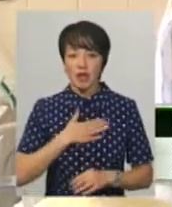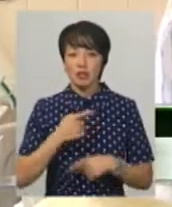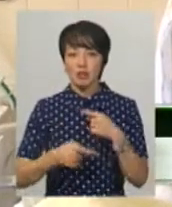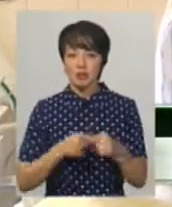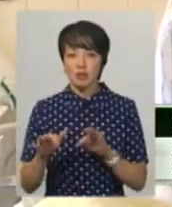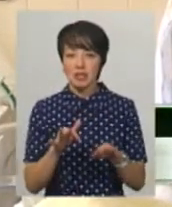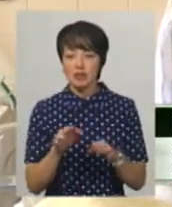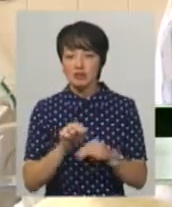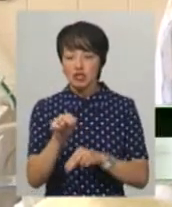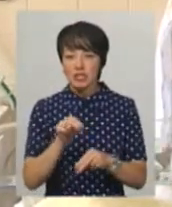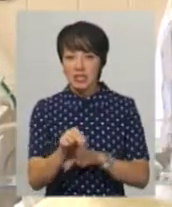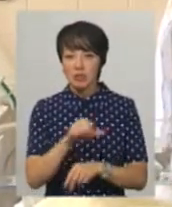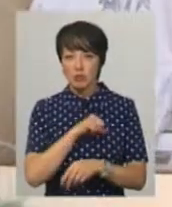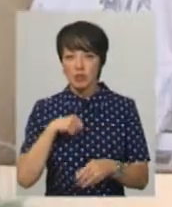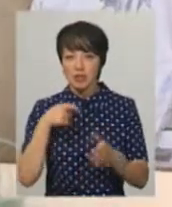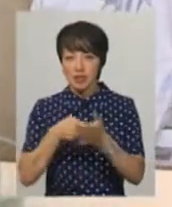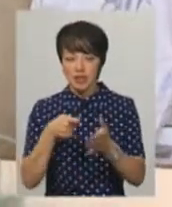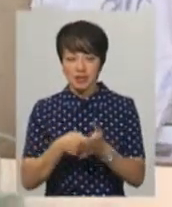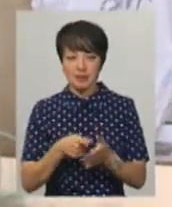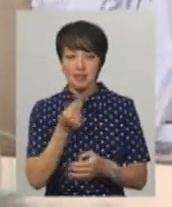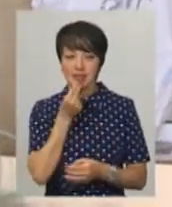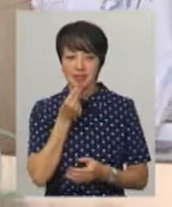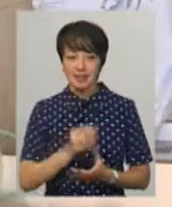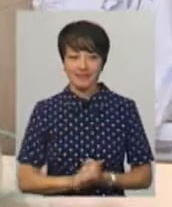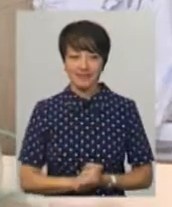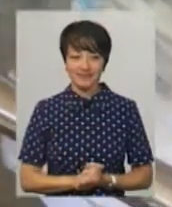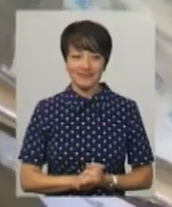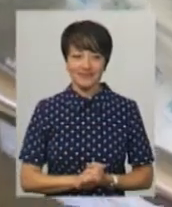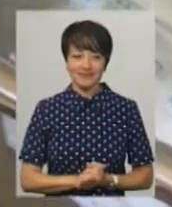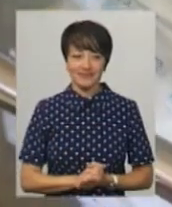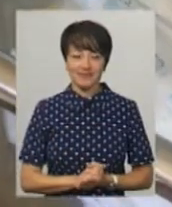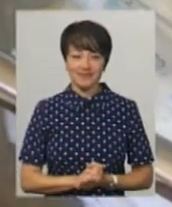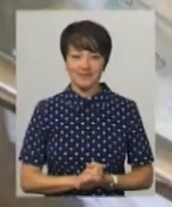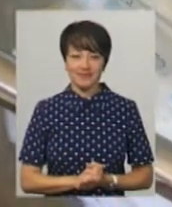дії – вчити його самостійно їсти із ріжка. Тетяна Ворожцова, Іван Мовчан, новини.